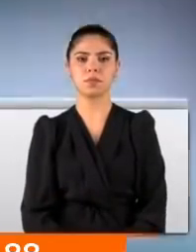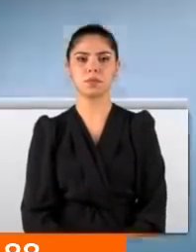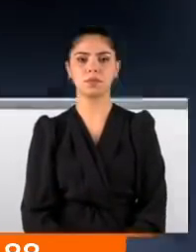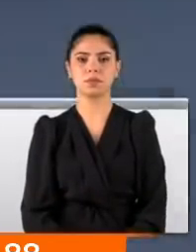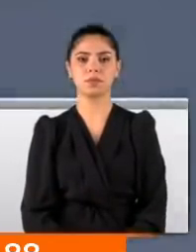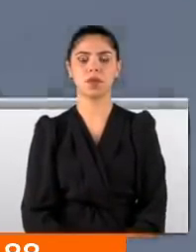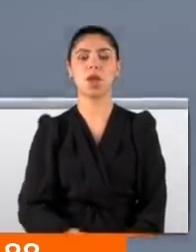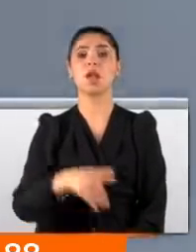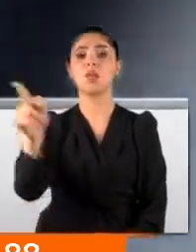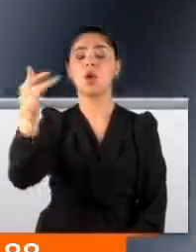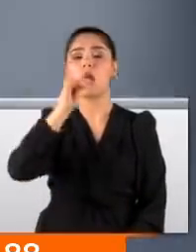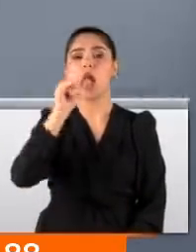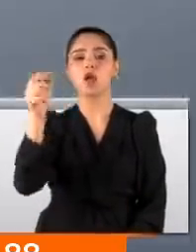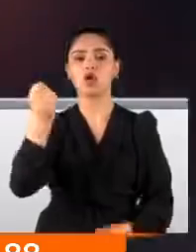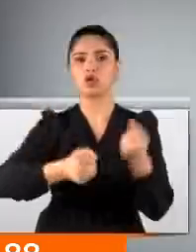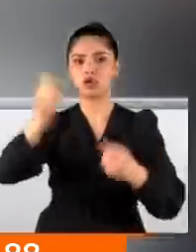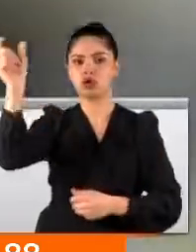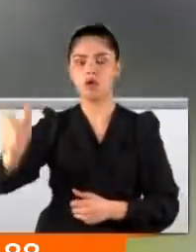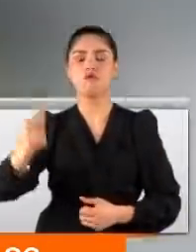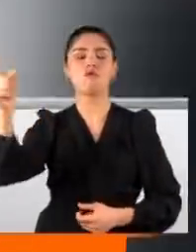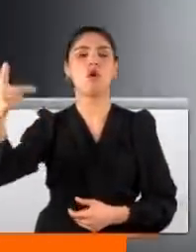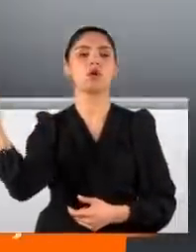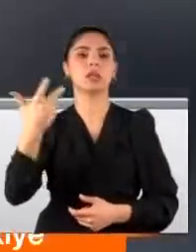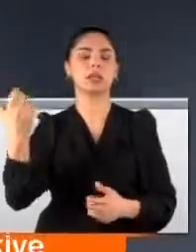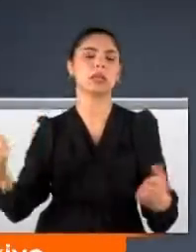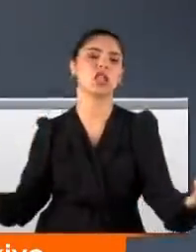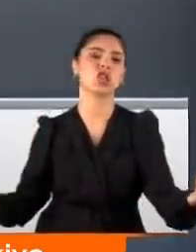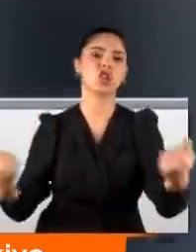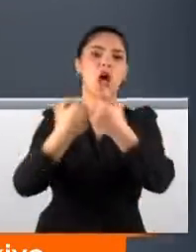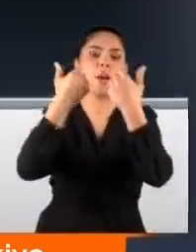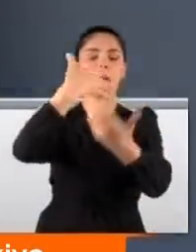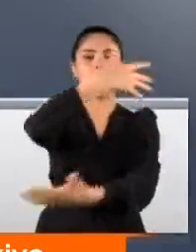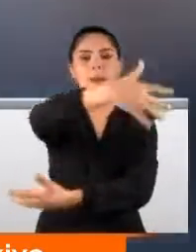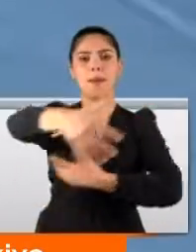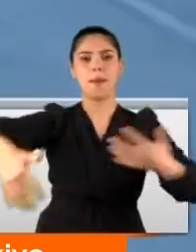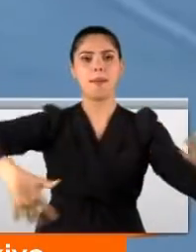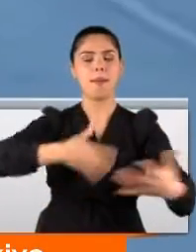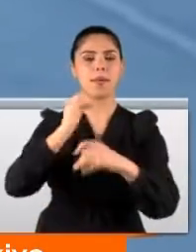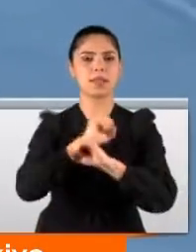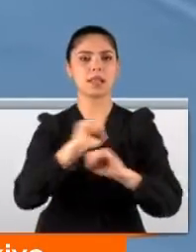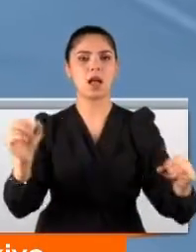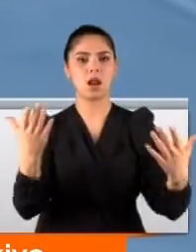Sarhoş sürücünün kullandığı otomobil hızla bisikletlilere çarptı, ortalık savaş alanına döndü.